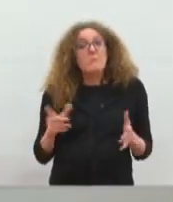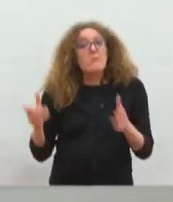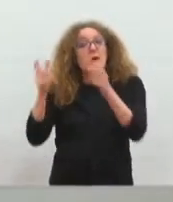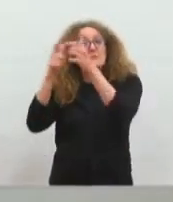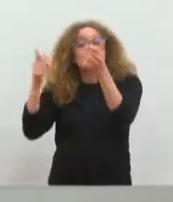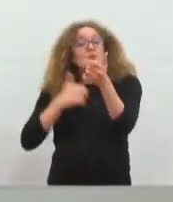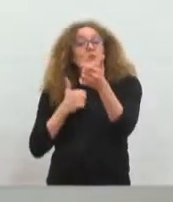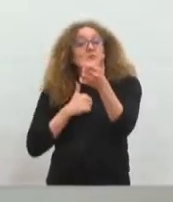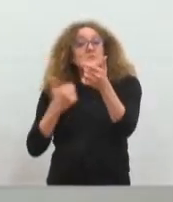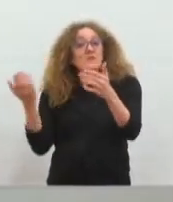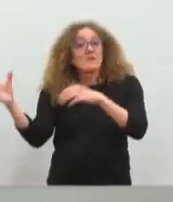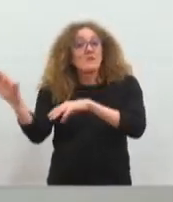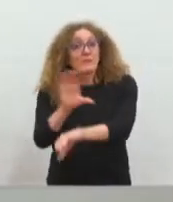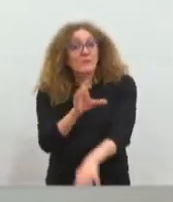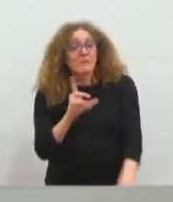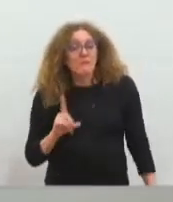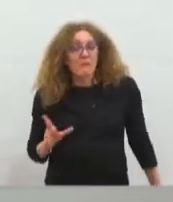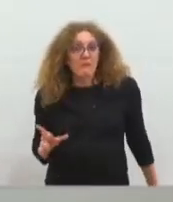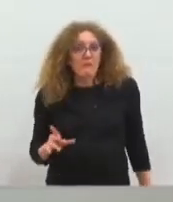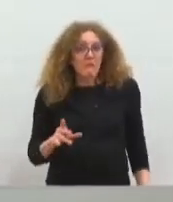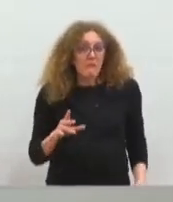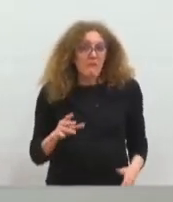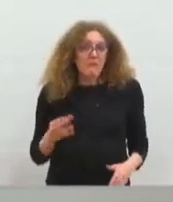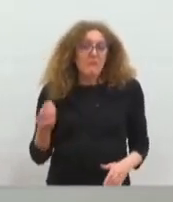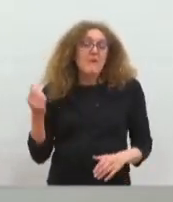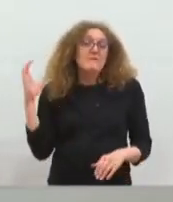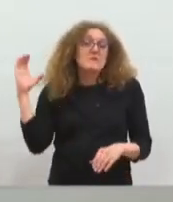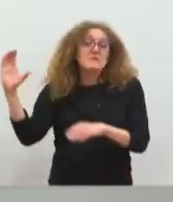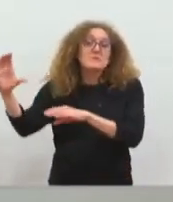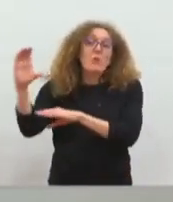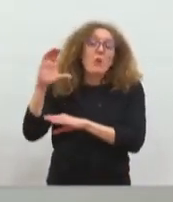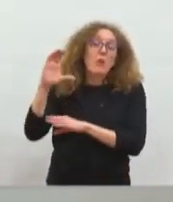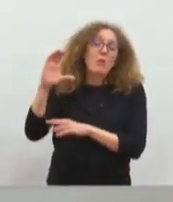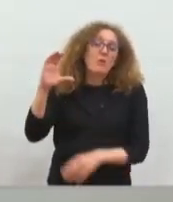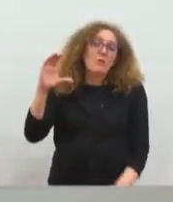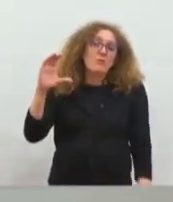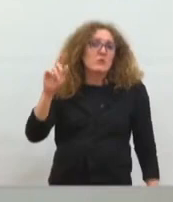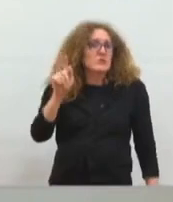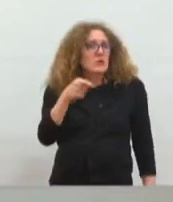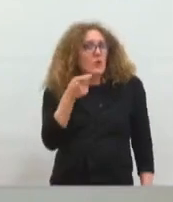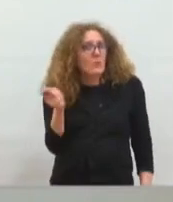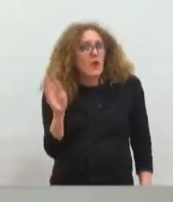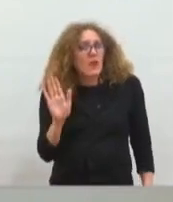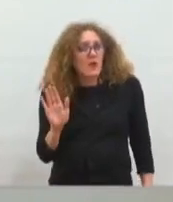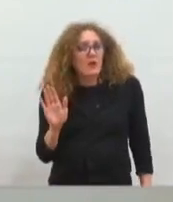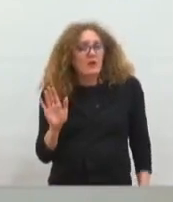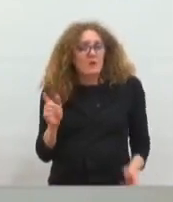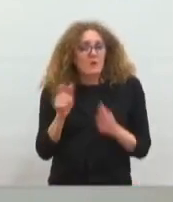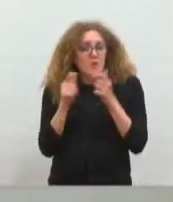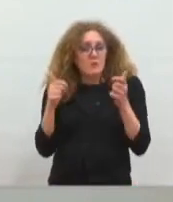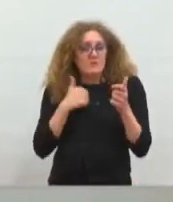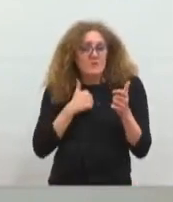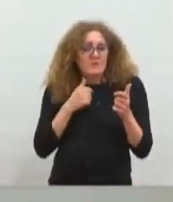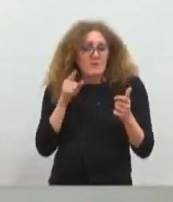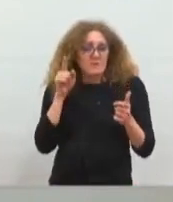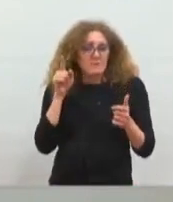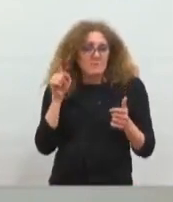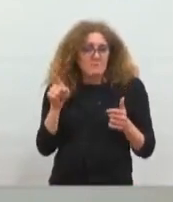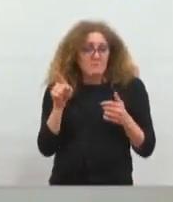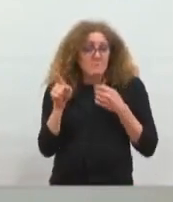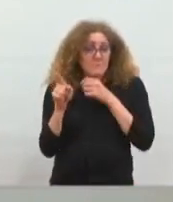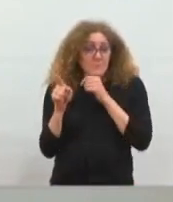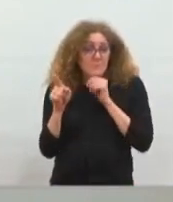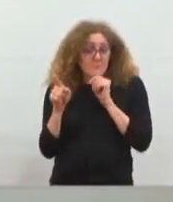privés. La part d'investissement délégataire privé et c'est un petit peu normal, un délégataire privé résonne à la